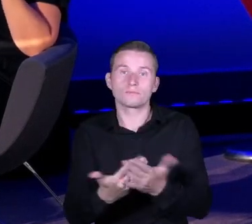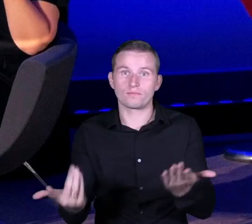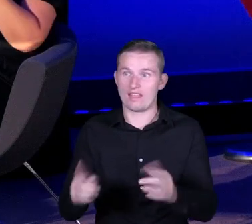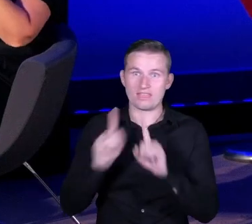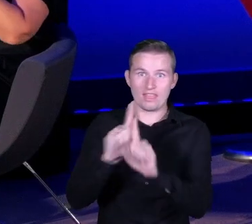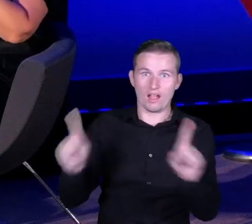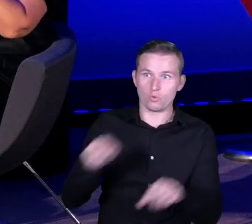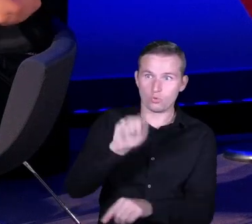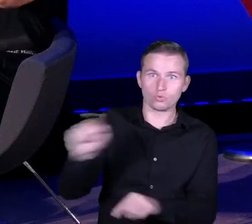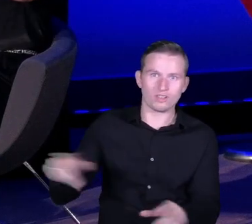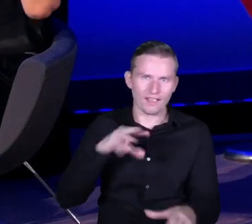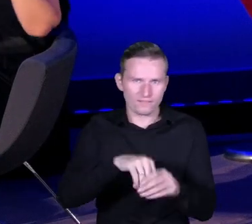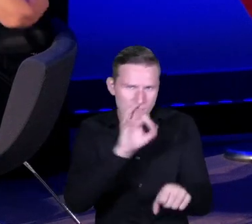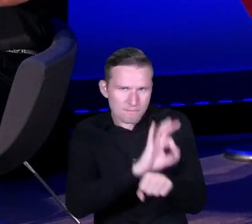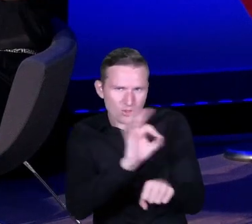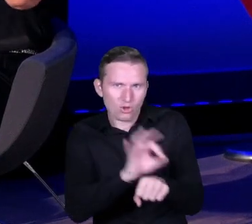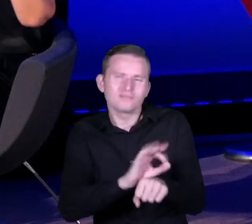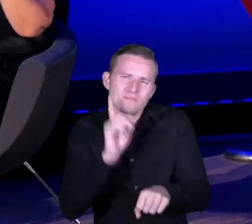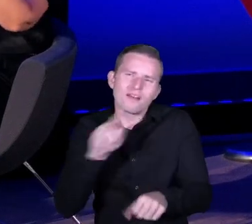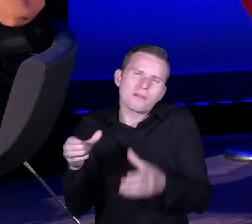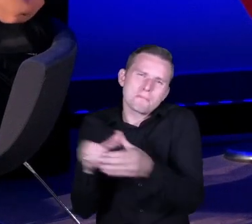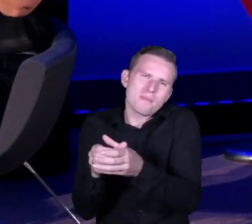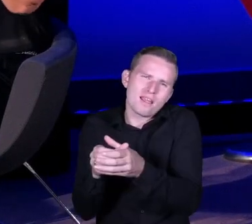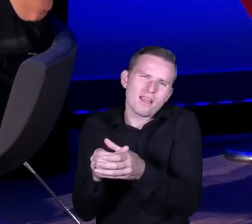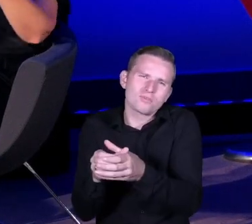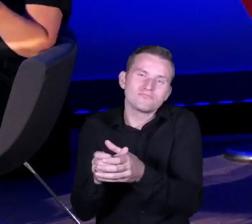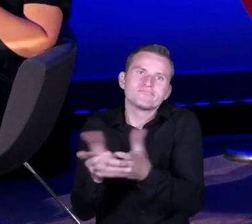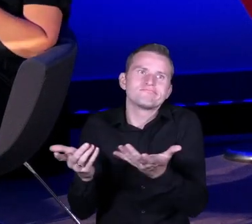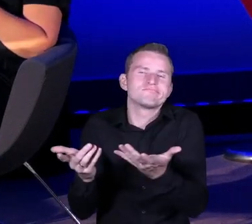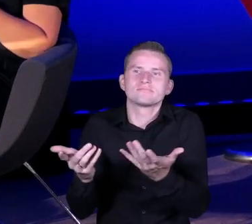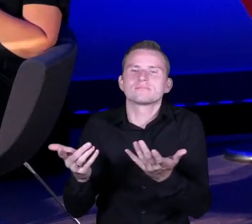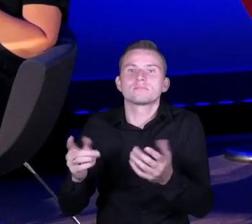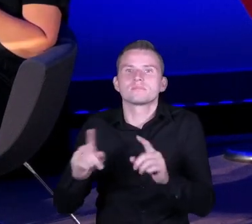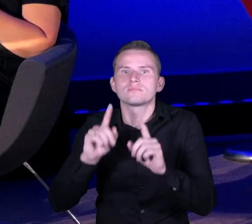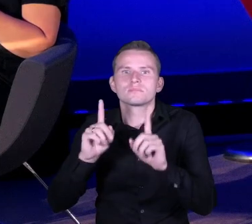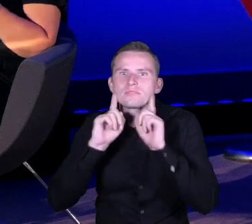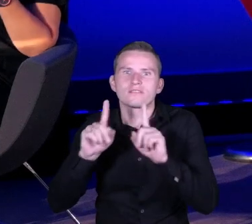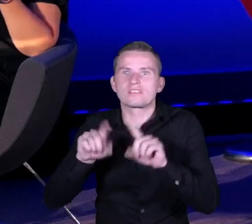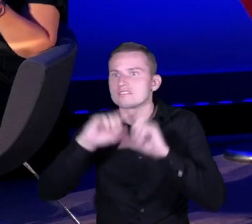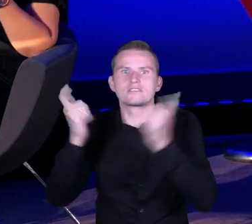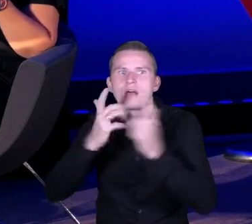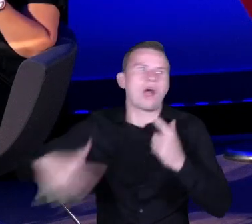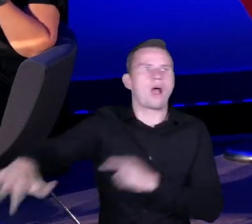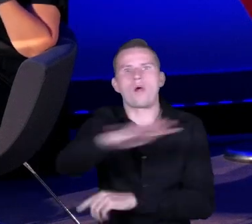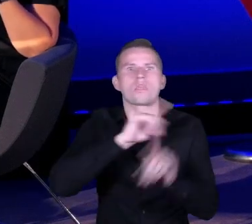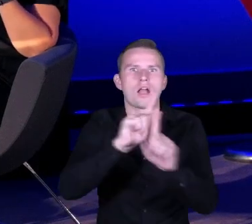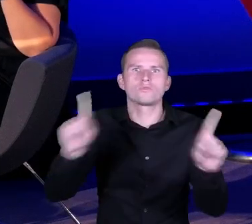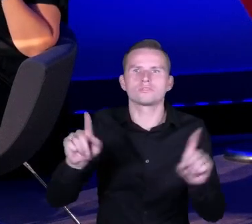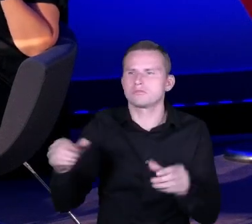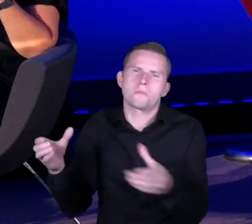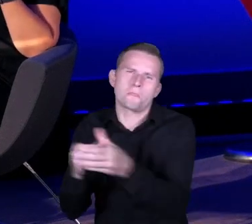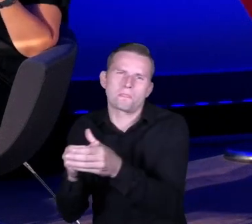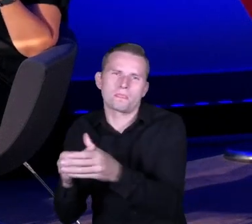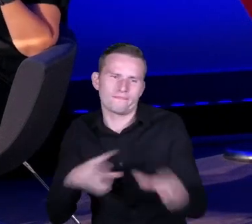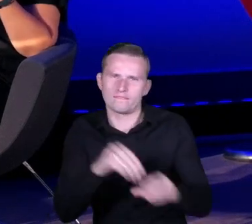owszem, garstka można powiedzieć w porównaniu, tak jakby na tle całych rad pedagogicznych, niemniej jednak była to,